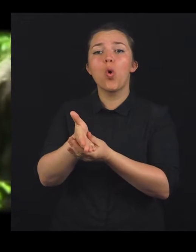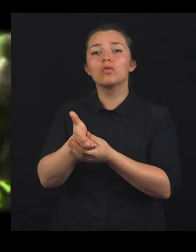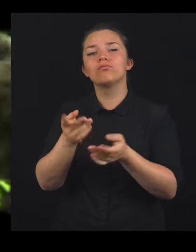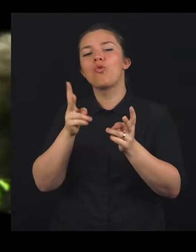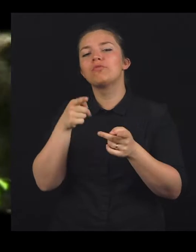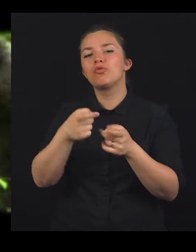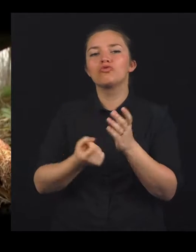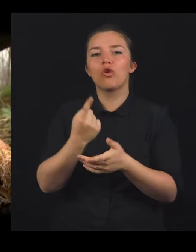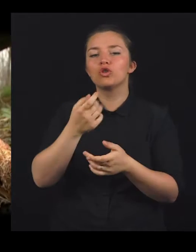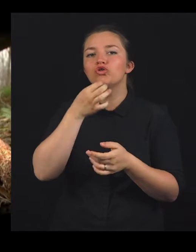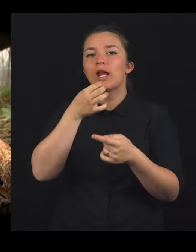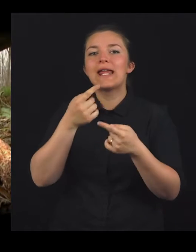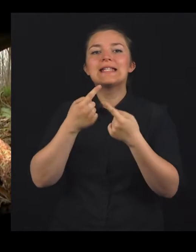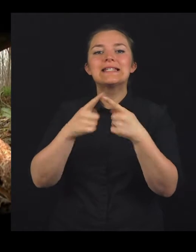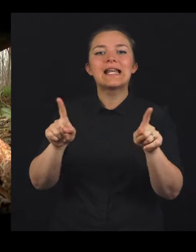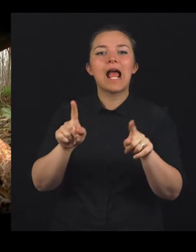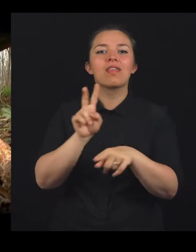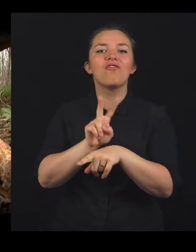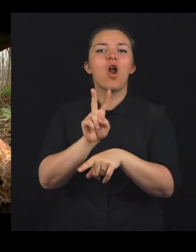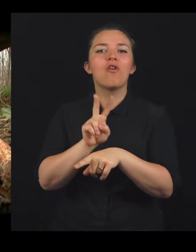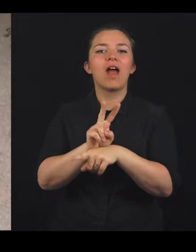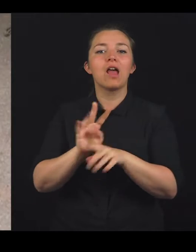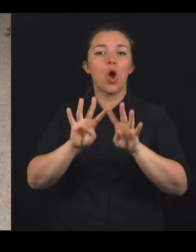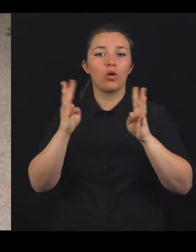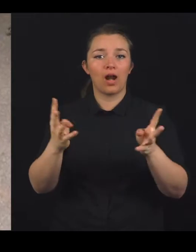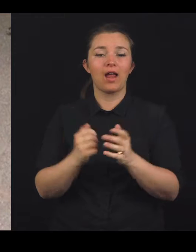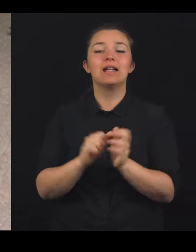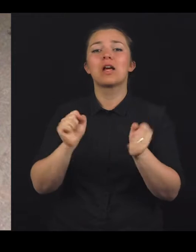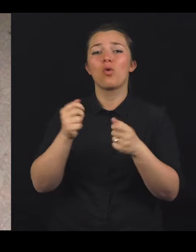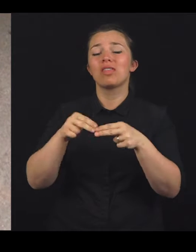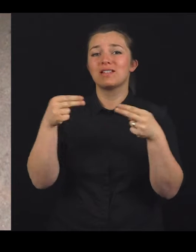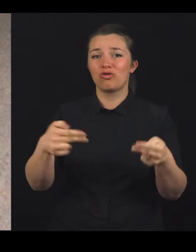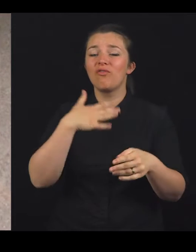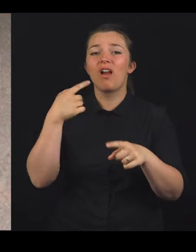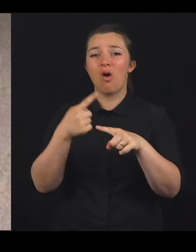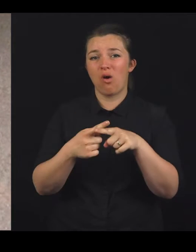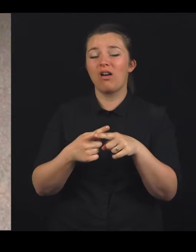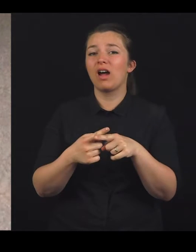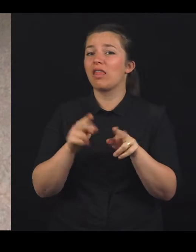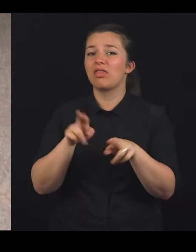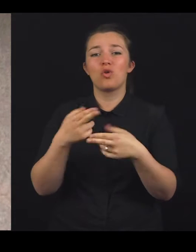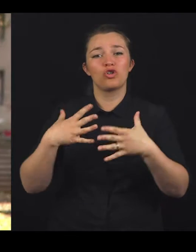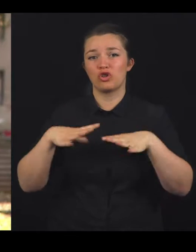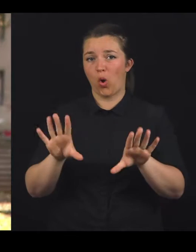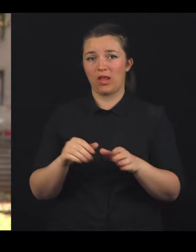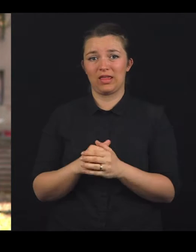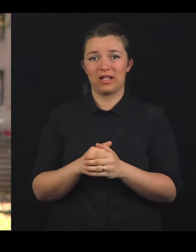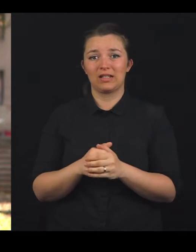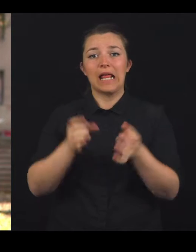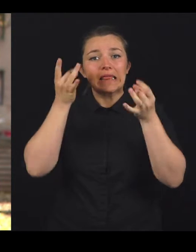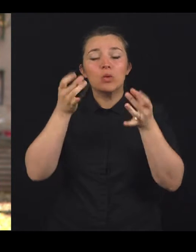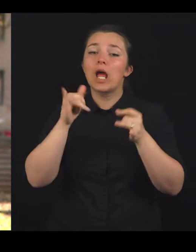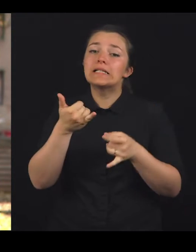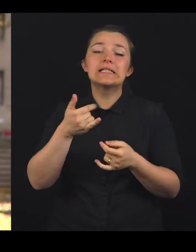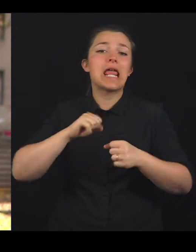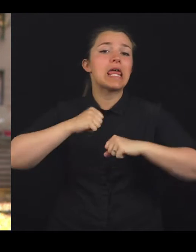kadar se to zgodi, strgano, varovalno ograjo. Zato je nesreča velikokrat neizugibna. Divjajt se vede v svojem